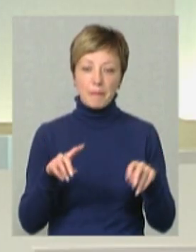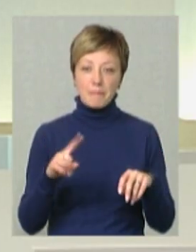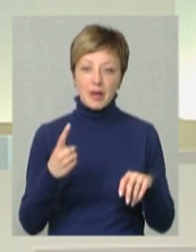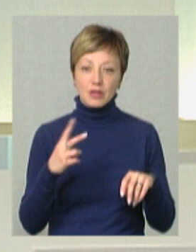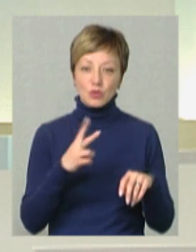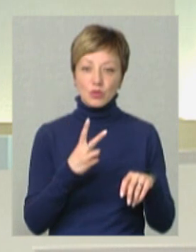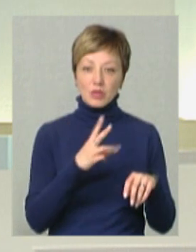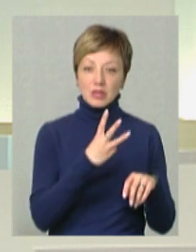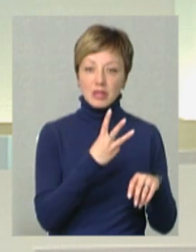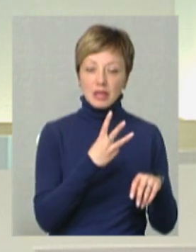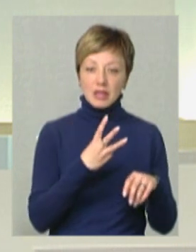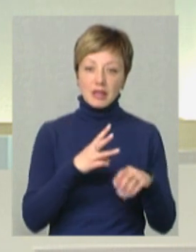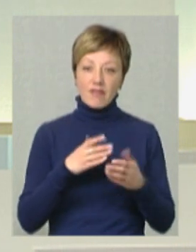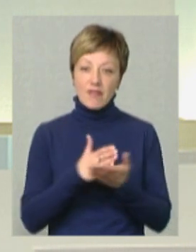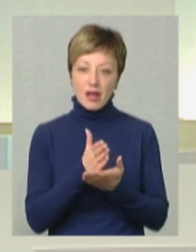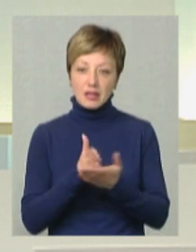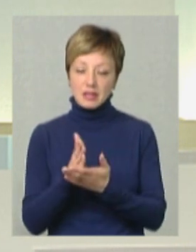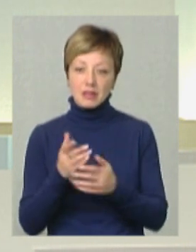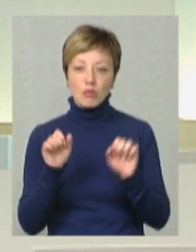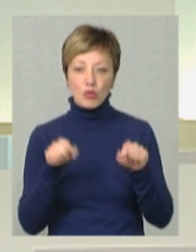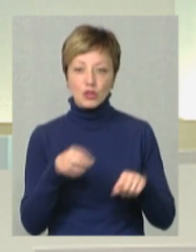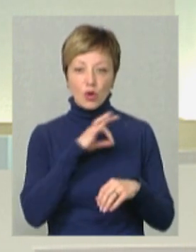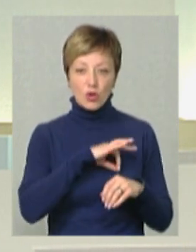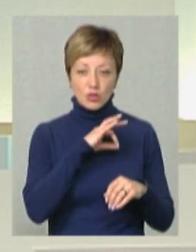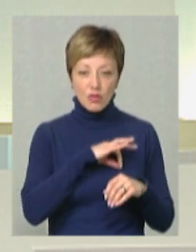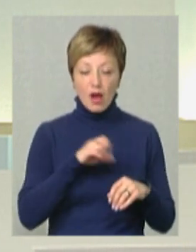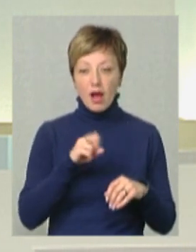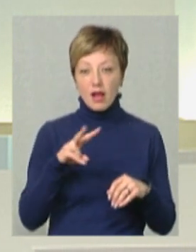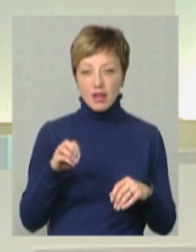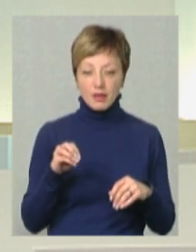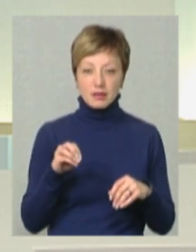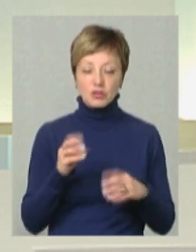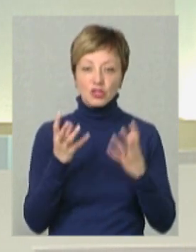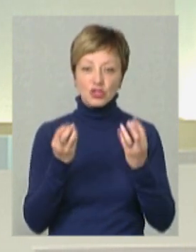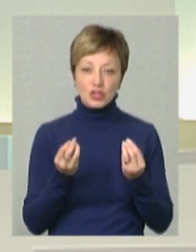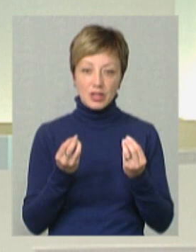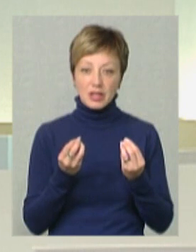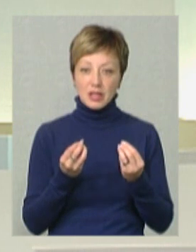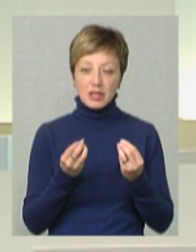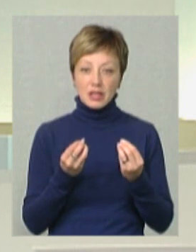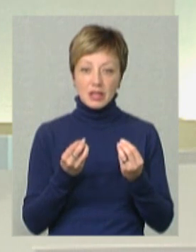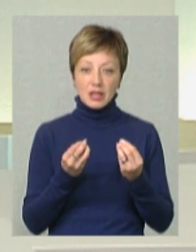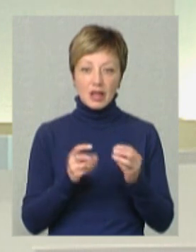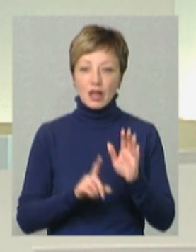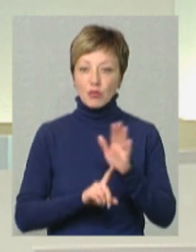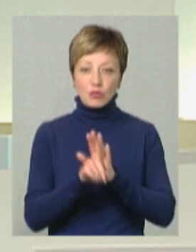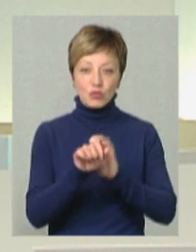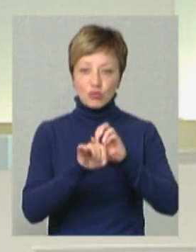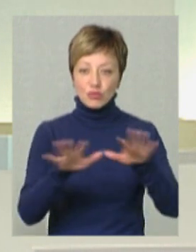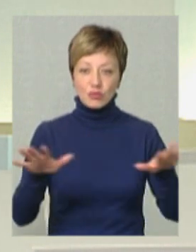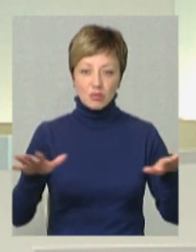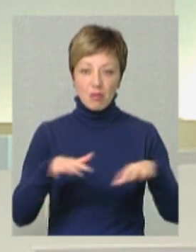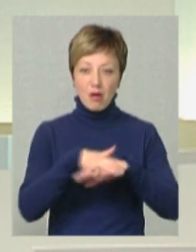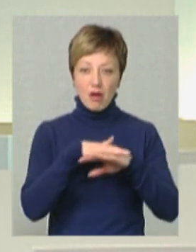-бета-версія. Тобто це версії, якими можна користуватись, але ще вони не запущені на широкий